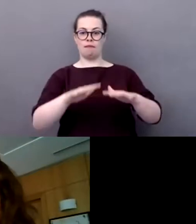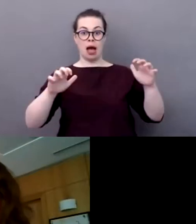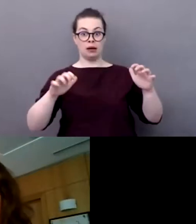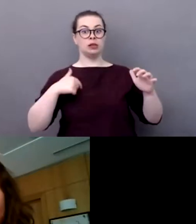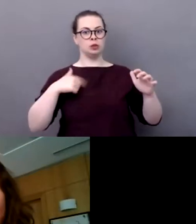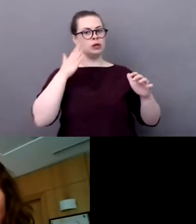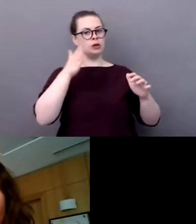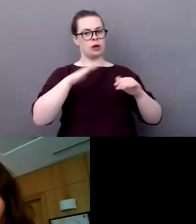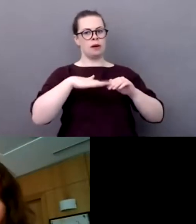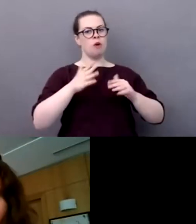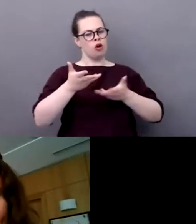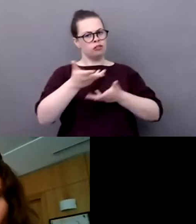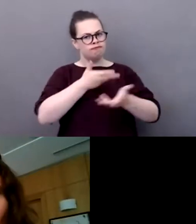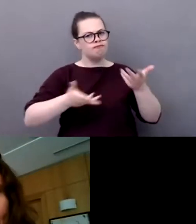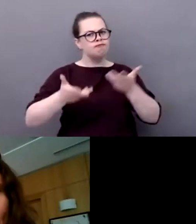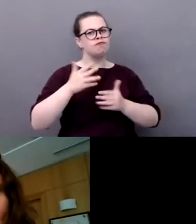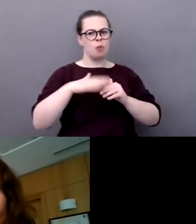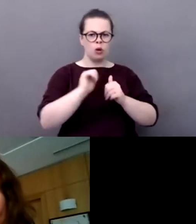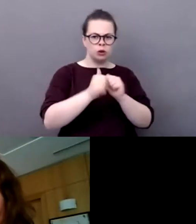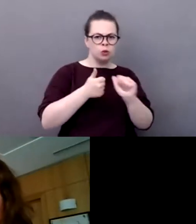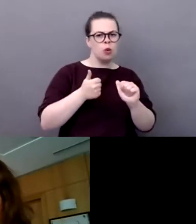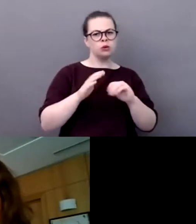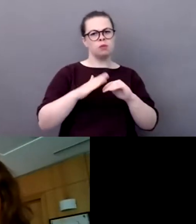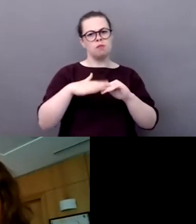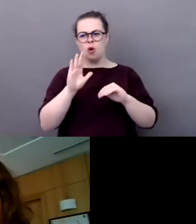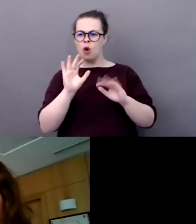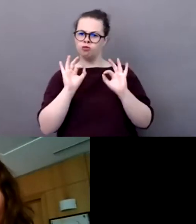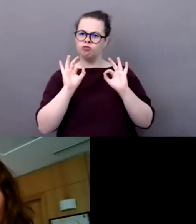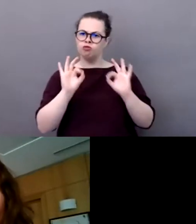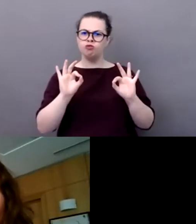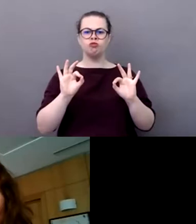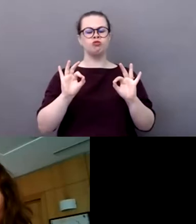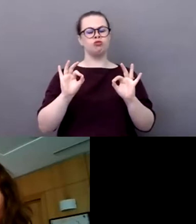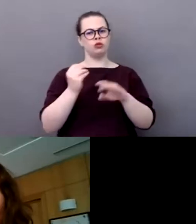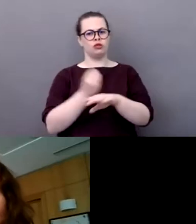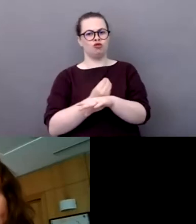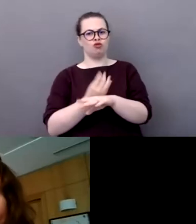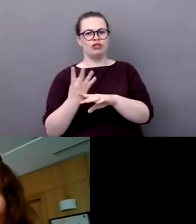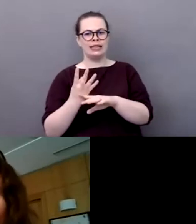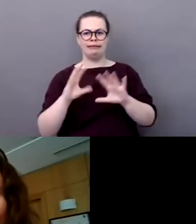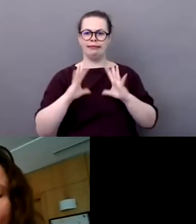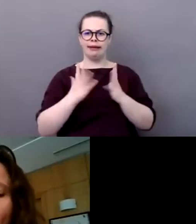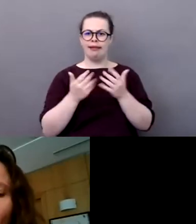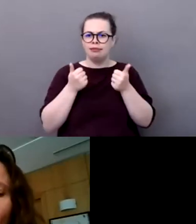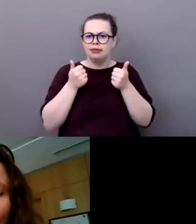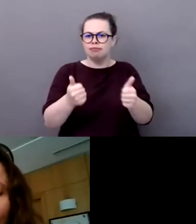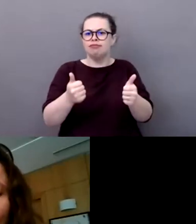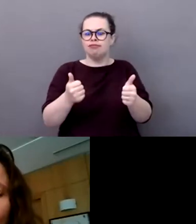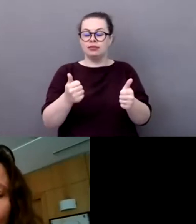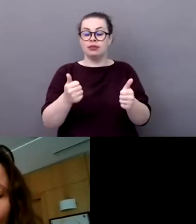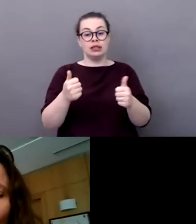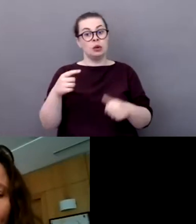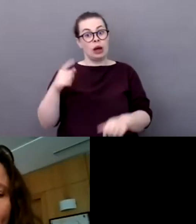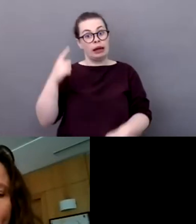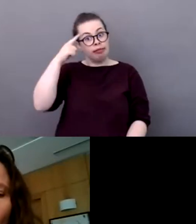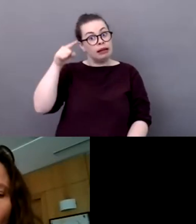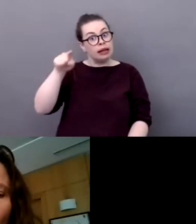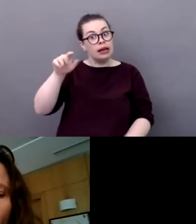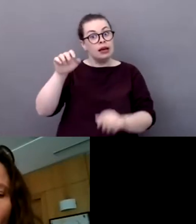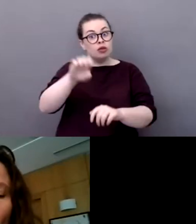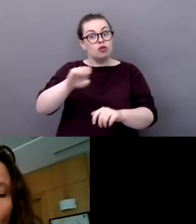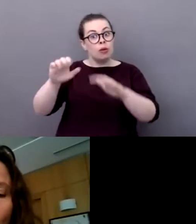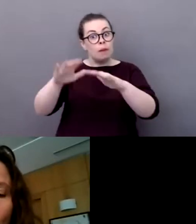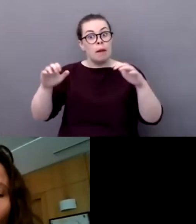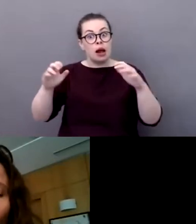Parlement européen en matière de sport puissent jouer un rôle moteur puissant pour qu'on puisse